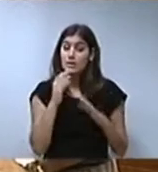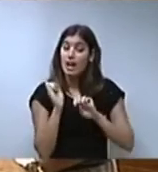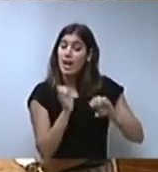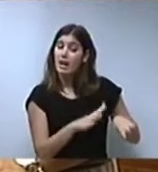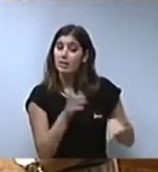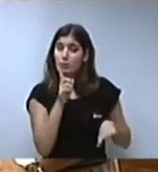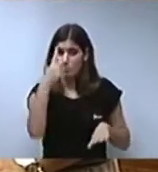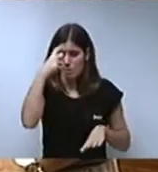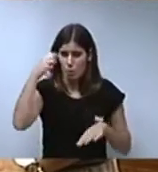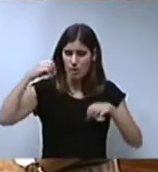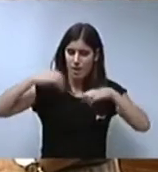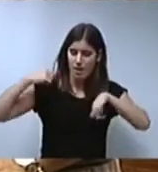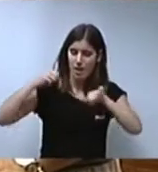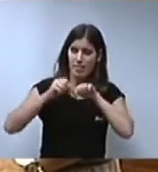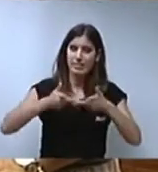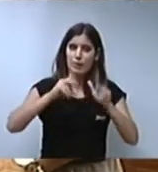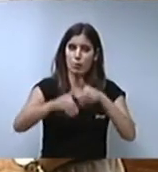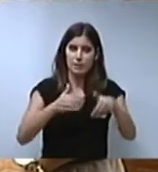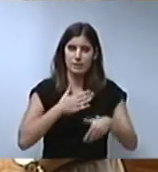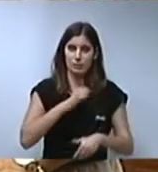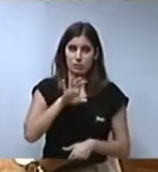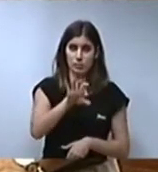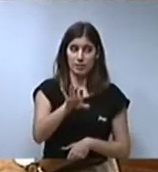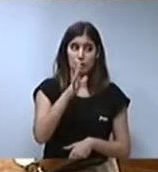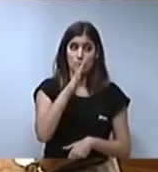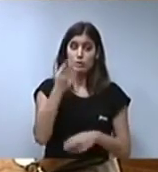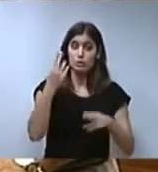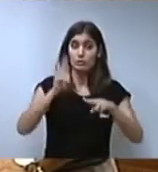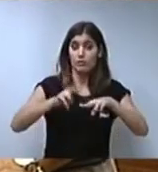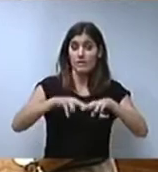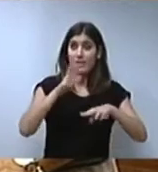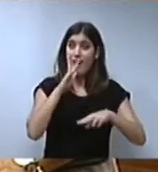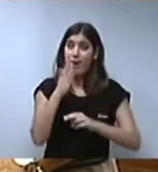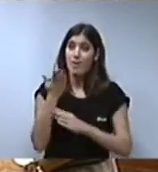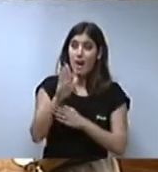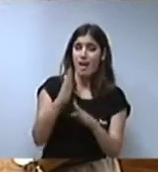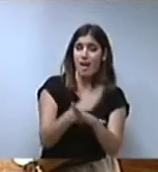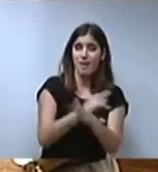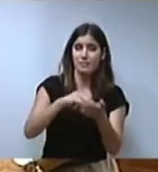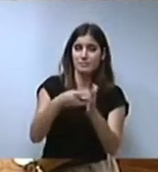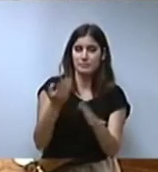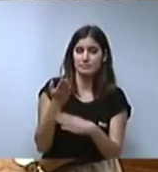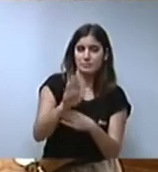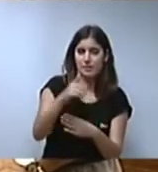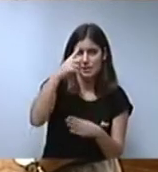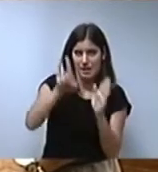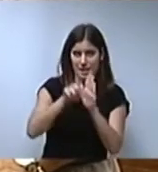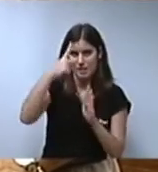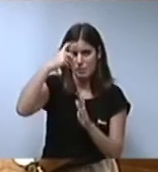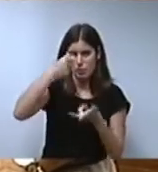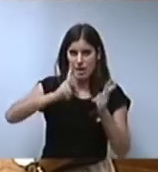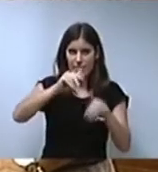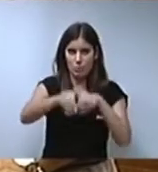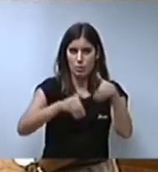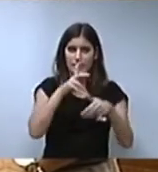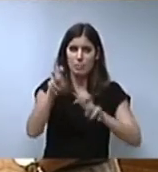recuperació de la memòria democràtica del nostre país. Per això, celebrem la presentació de l'avantprojecte de la llei de memòria democràtica que